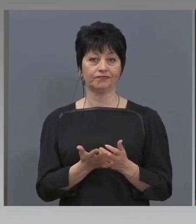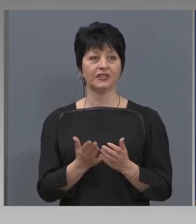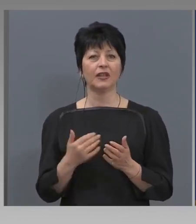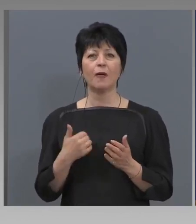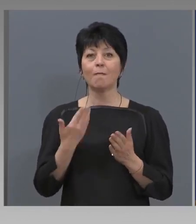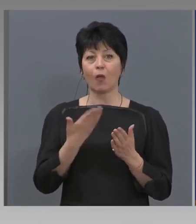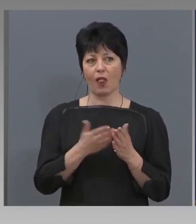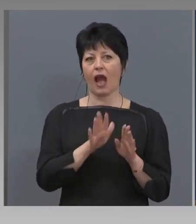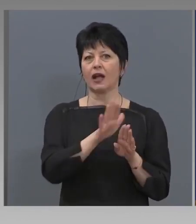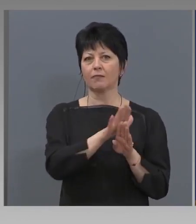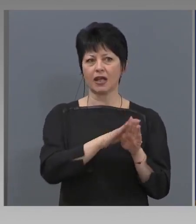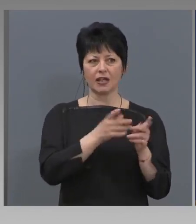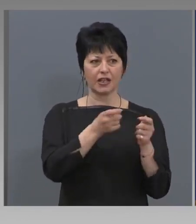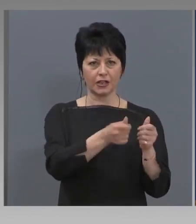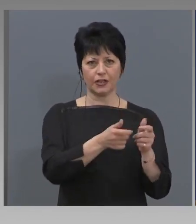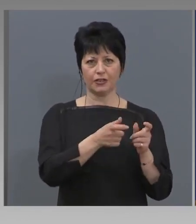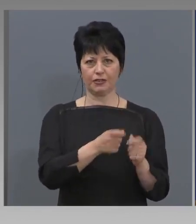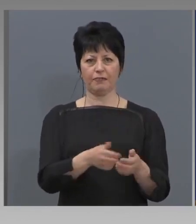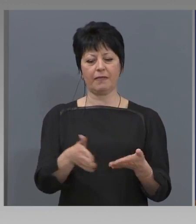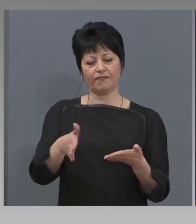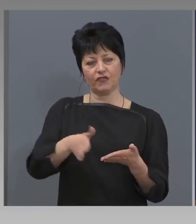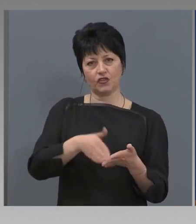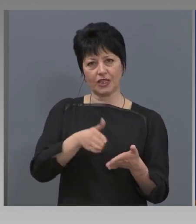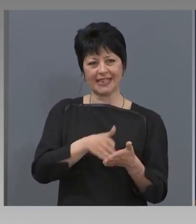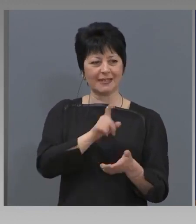Полагаме грижи, пръскаме, чистиме,